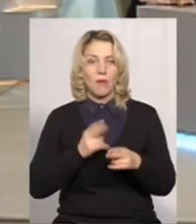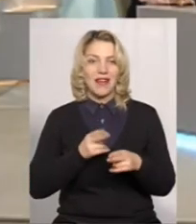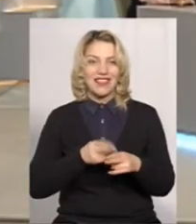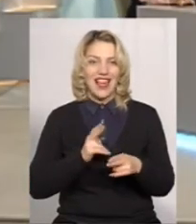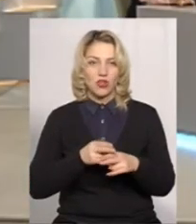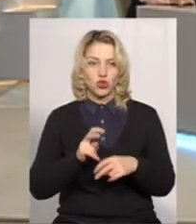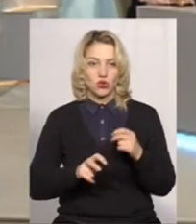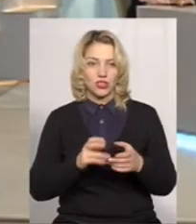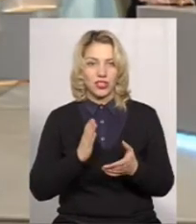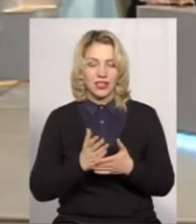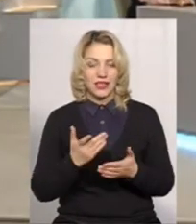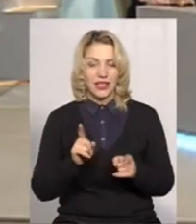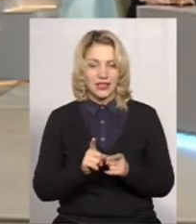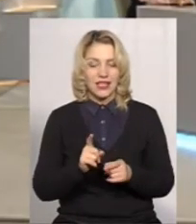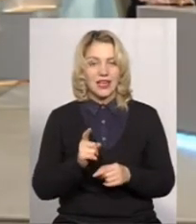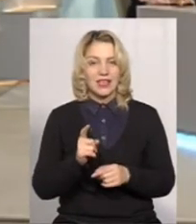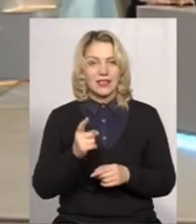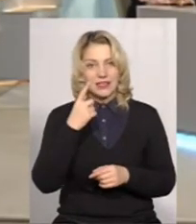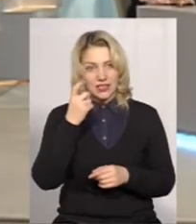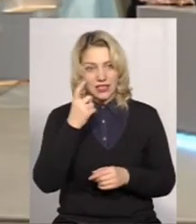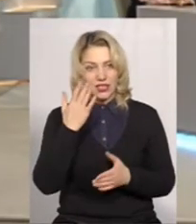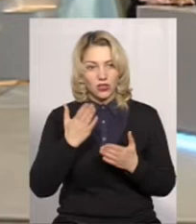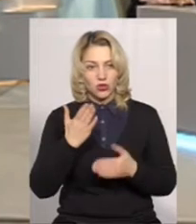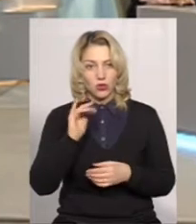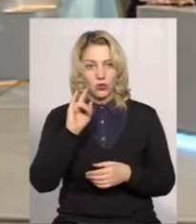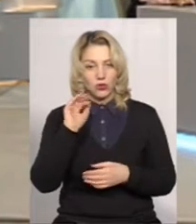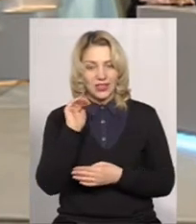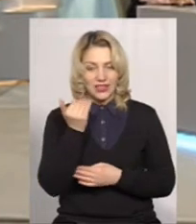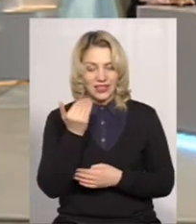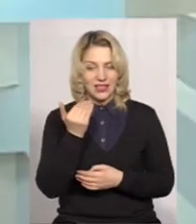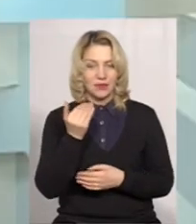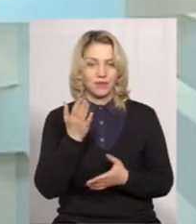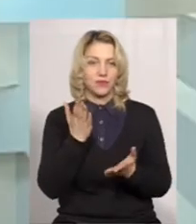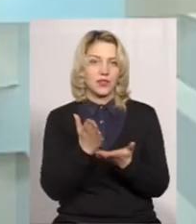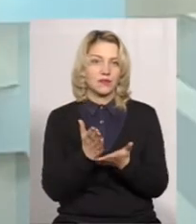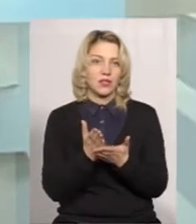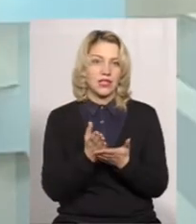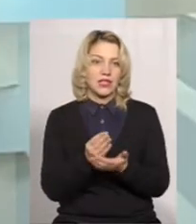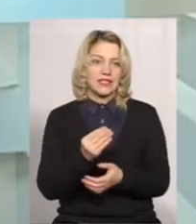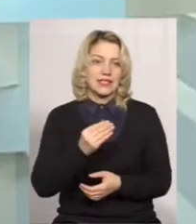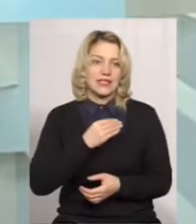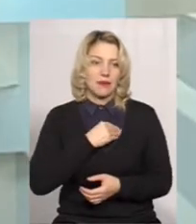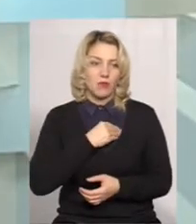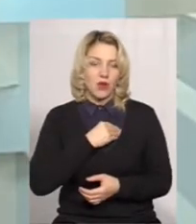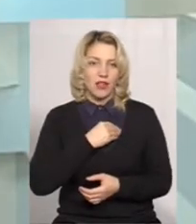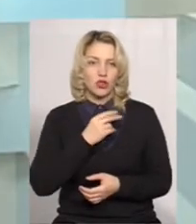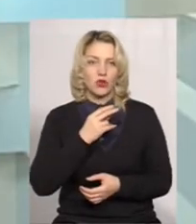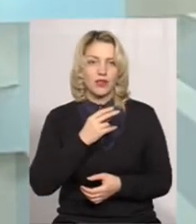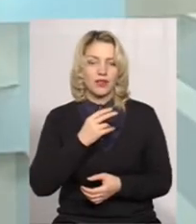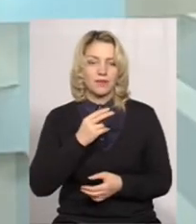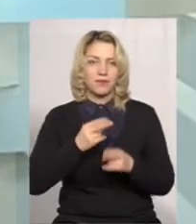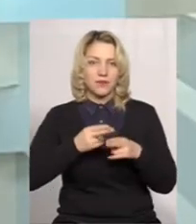є певні застереження. Якщо у дитини стоїть стимулятор на серці,